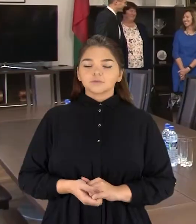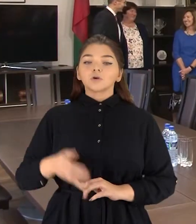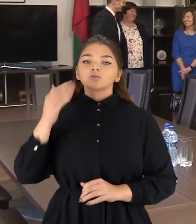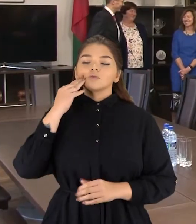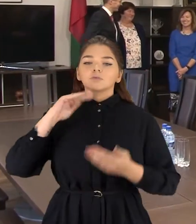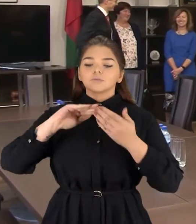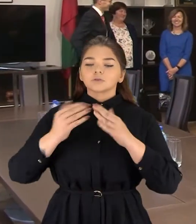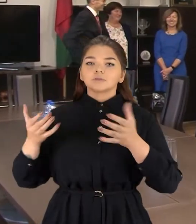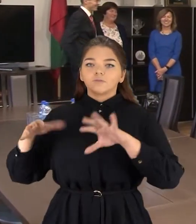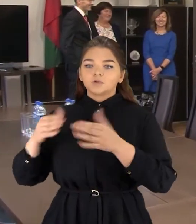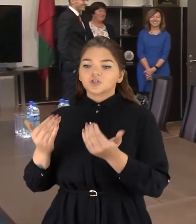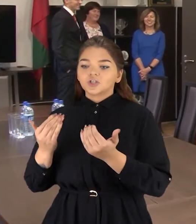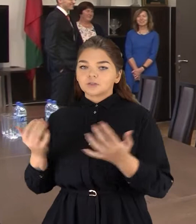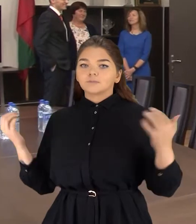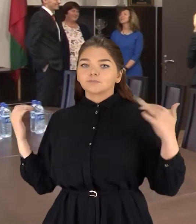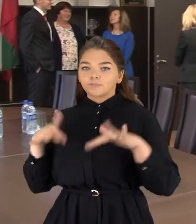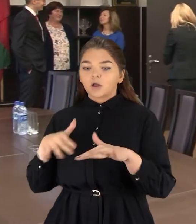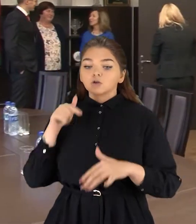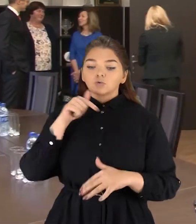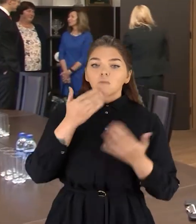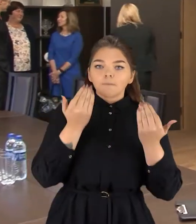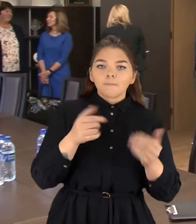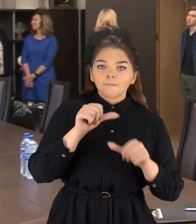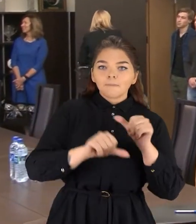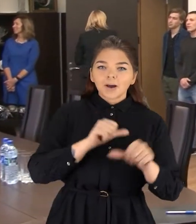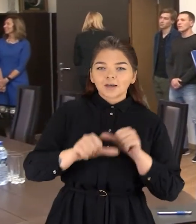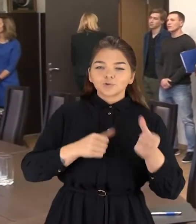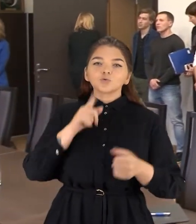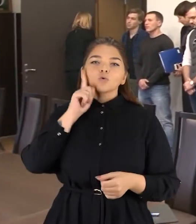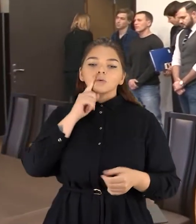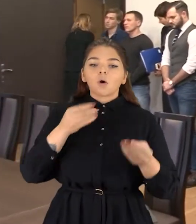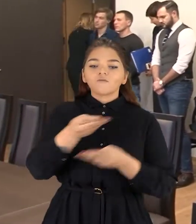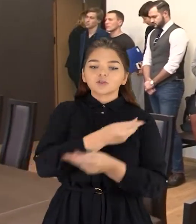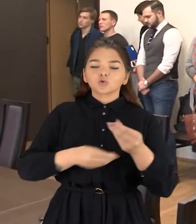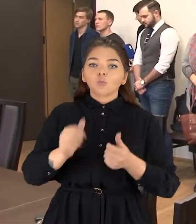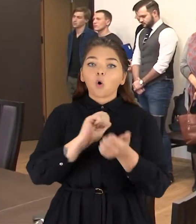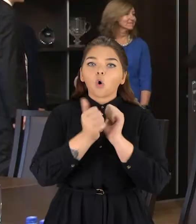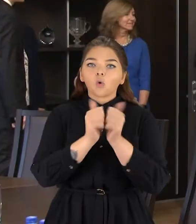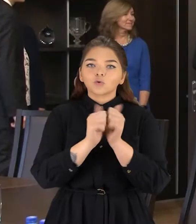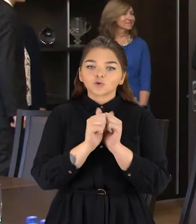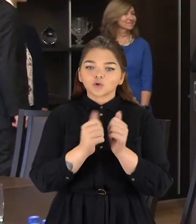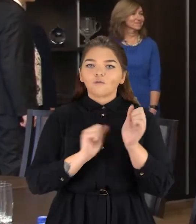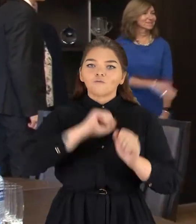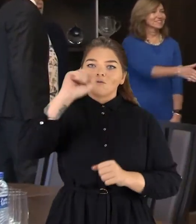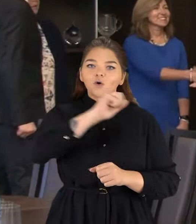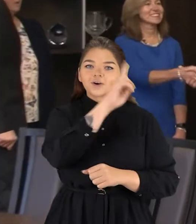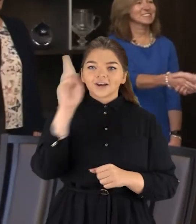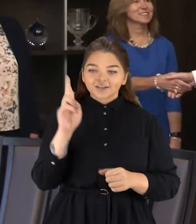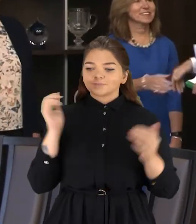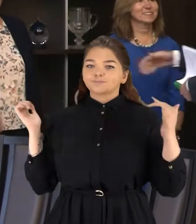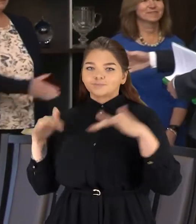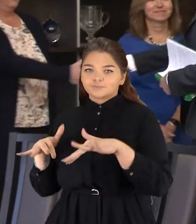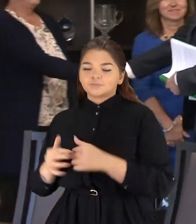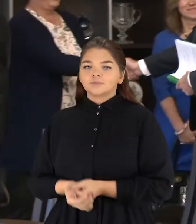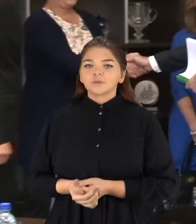Šiūlių miestos savivaldybėje šiandien apsilankė šių metų jaunimo verslumą skatinimo konkurso laimėtojai. Savivaldybė tokį konkursą organizavo